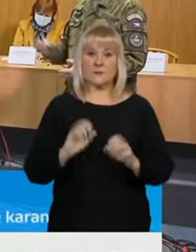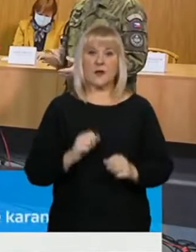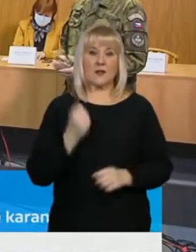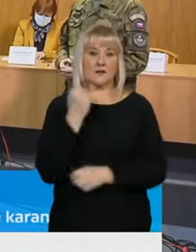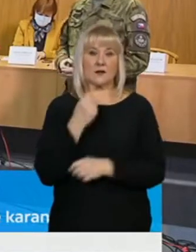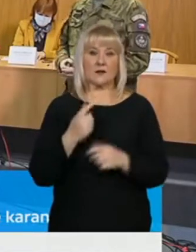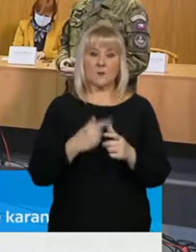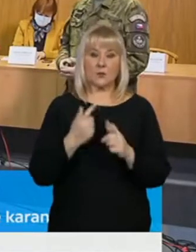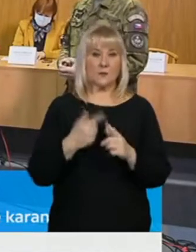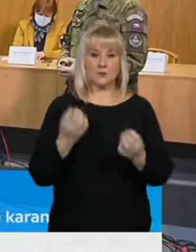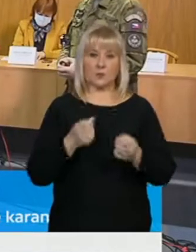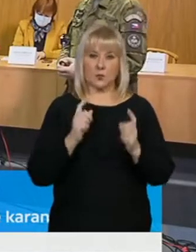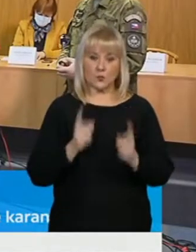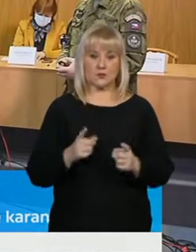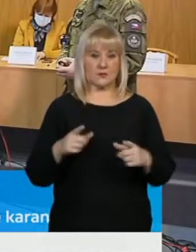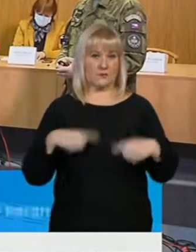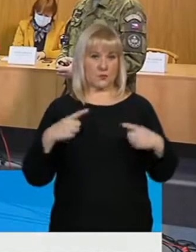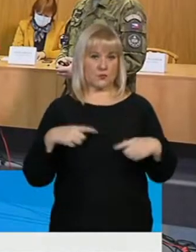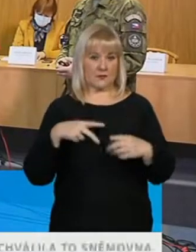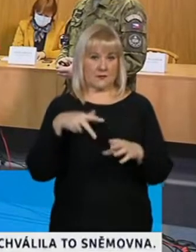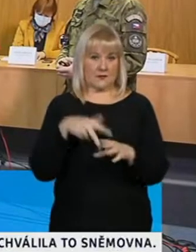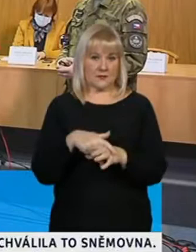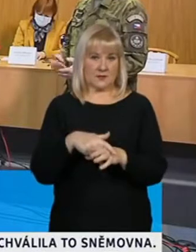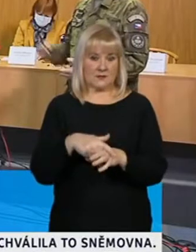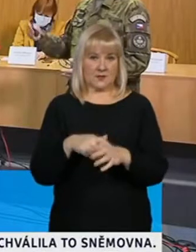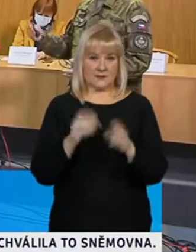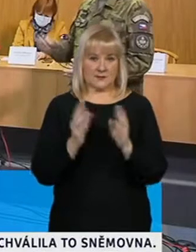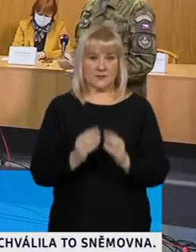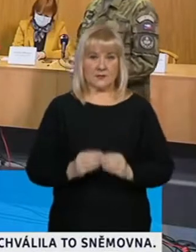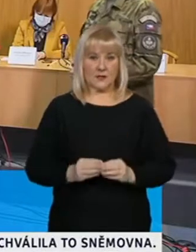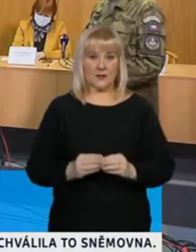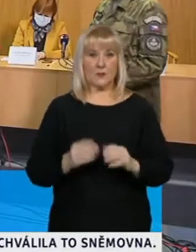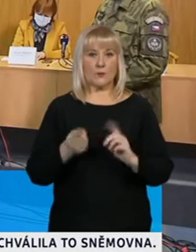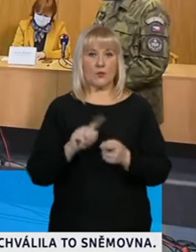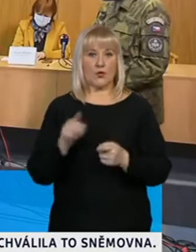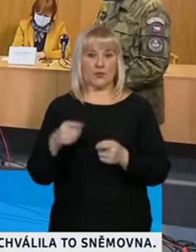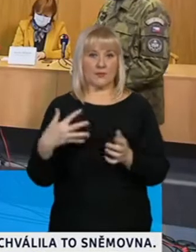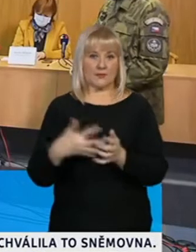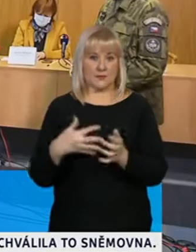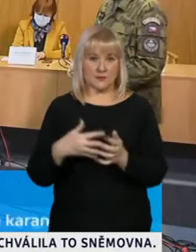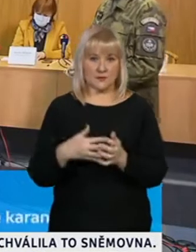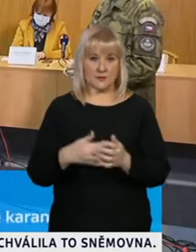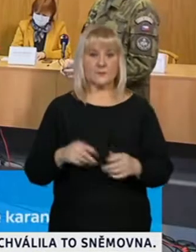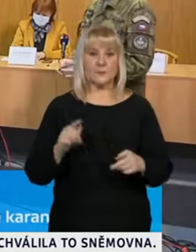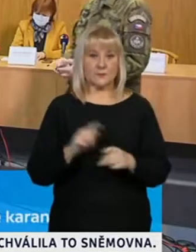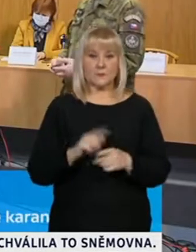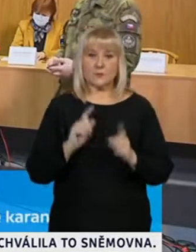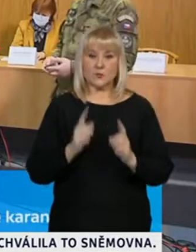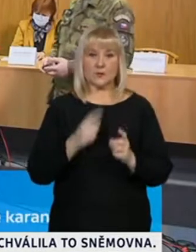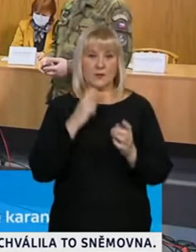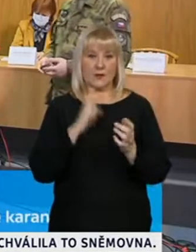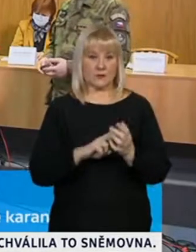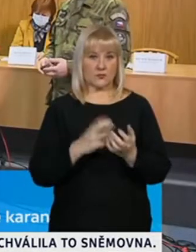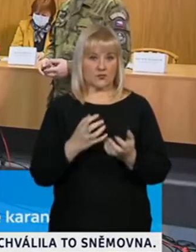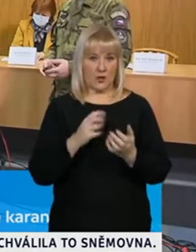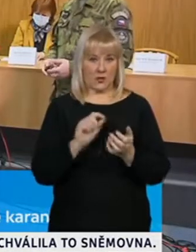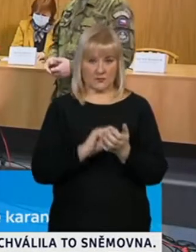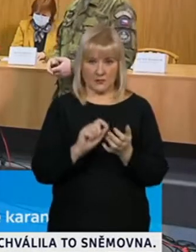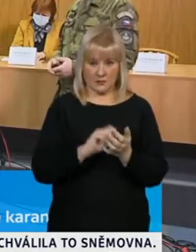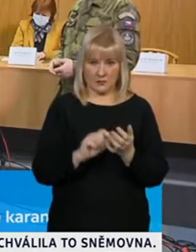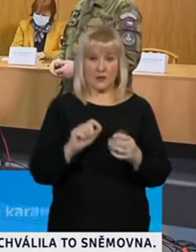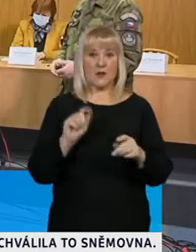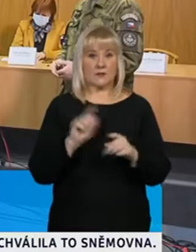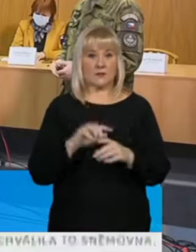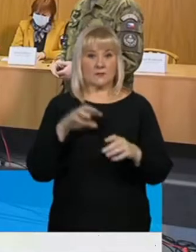využití rezervačních systémů na antigenních odběrových center a zadávání údajů elektronické žádánky a následně výsledku do